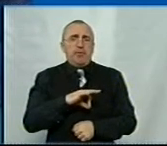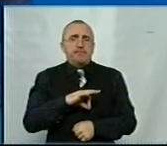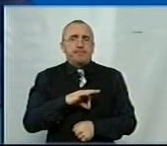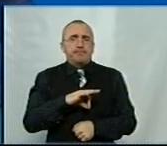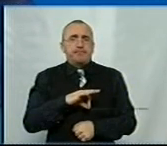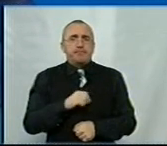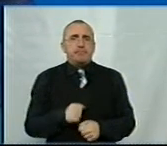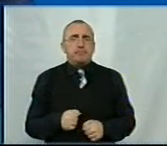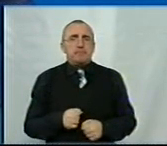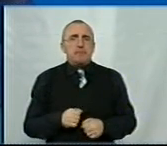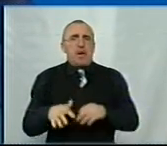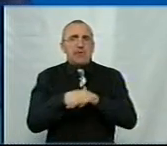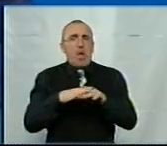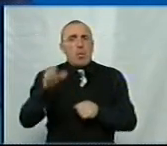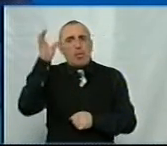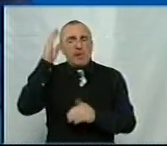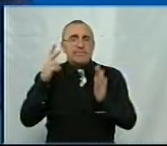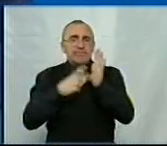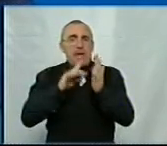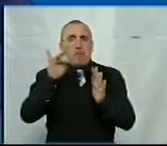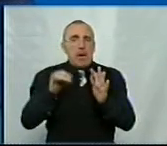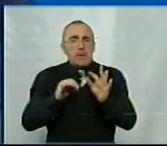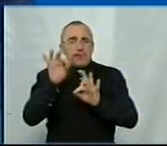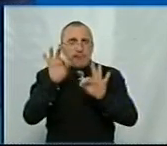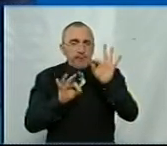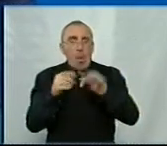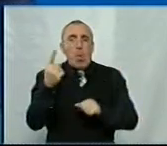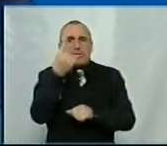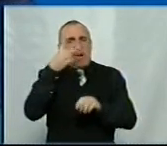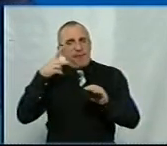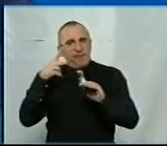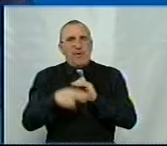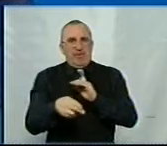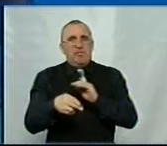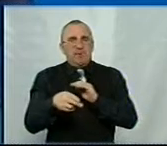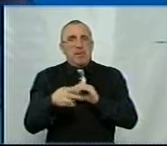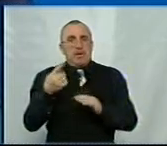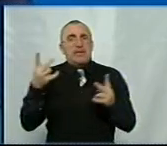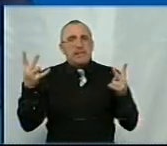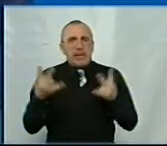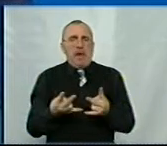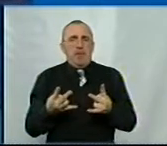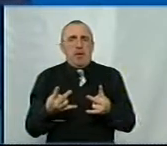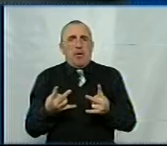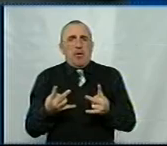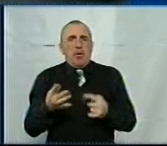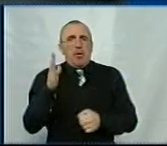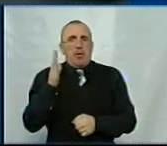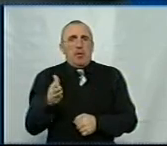Використовувати народну мудрість сім раз відмірь, один раз відріж. Треба буде